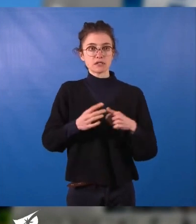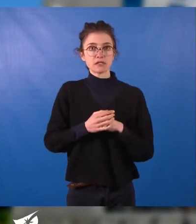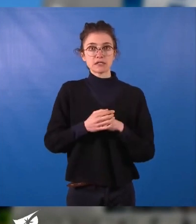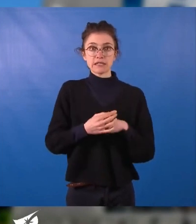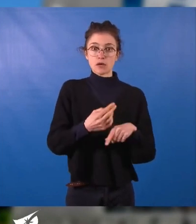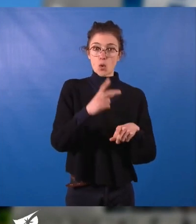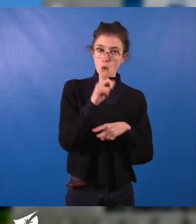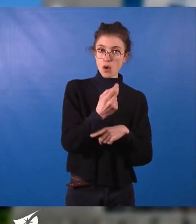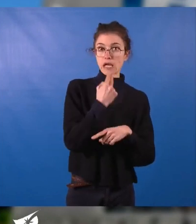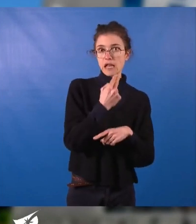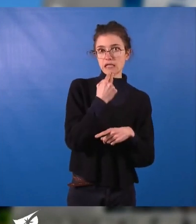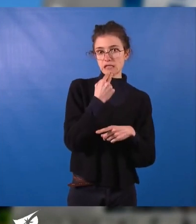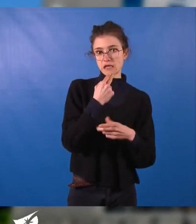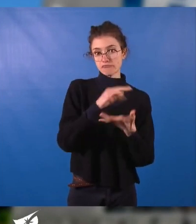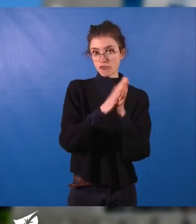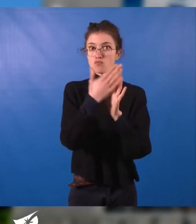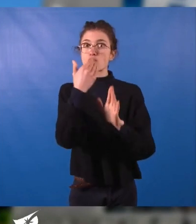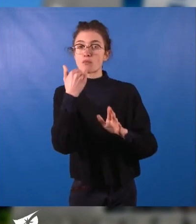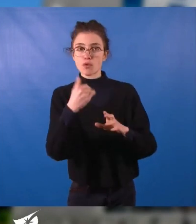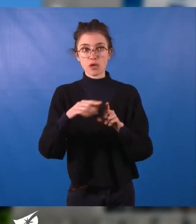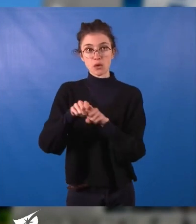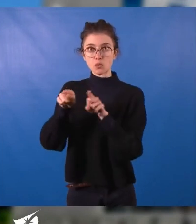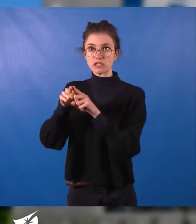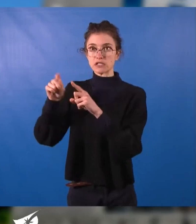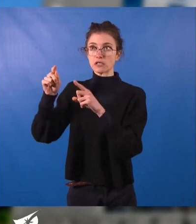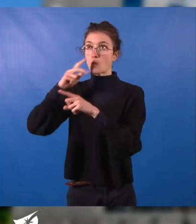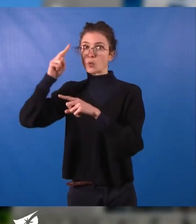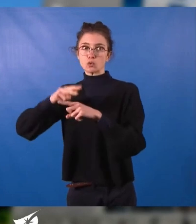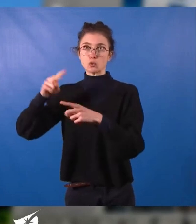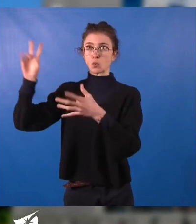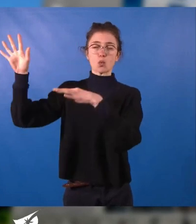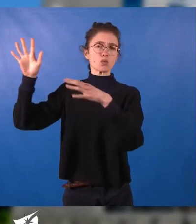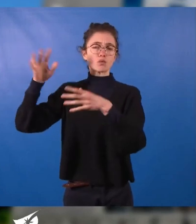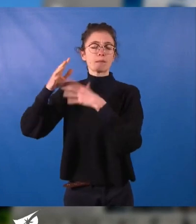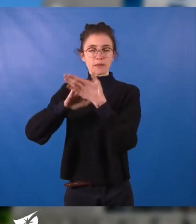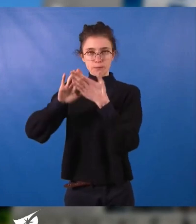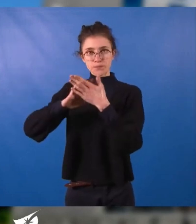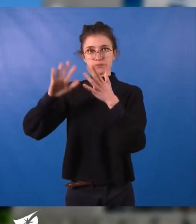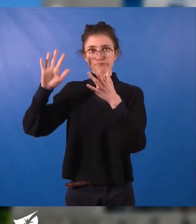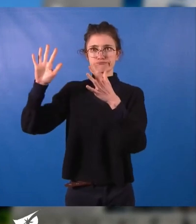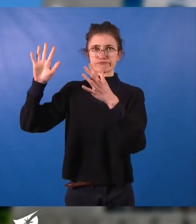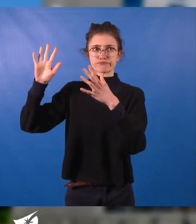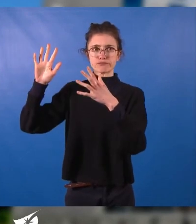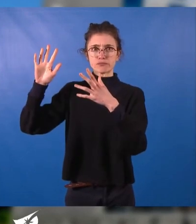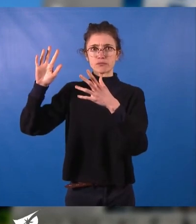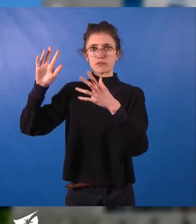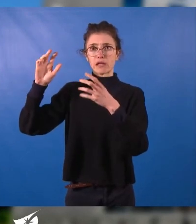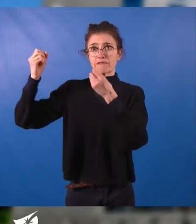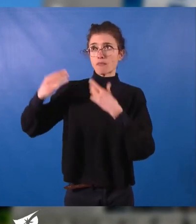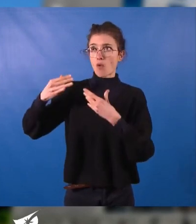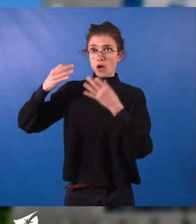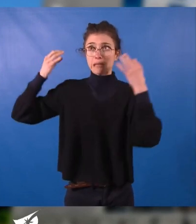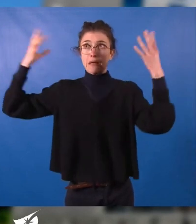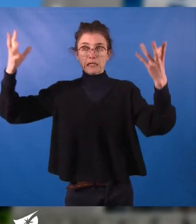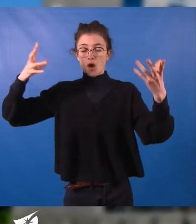l'eau et révillerons les effets des grandes intempéries. Si cela a des effets bénéfiques sur la qualité de vie des habitants, à terme, nous